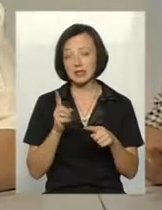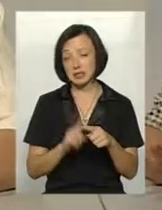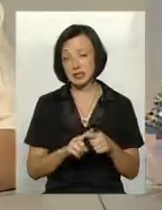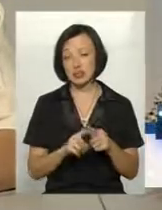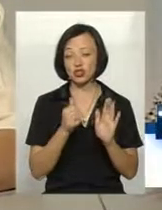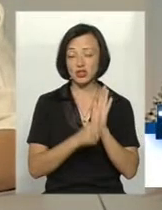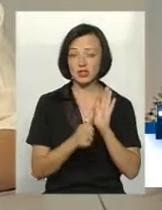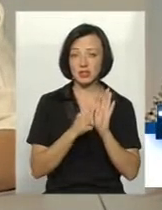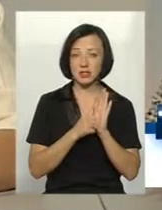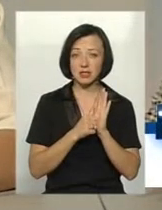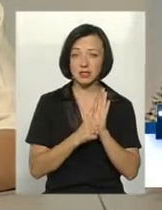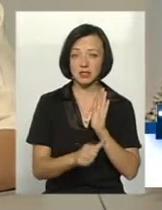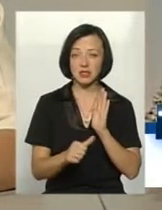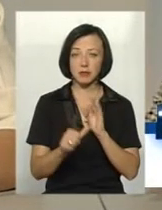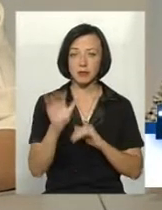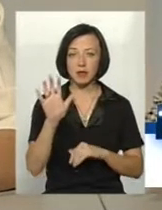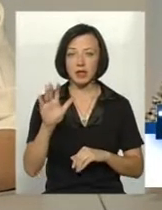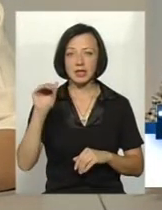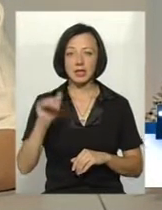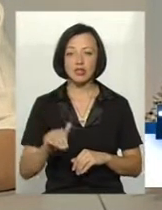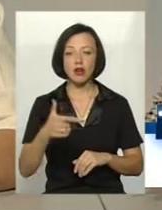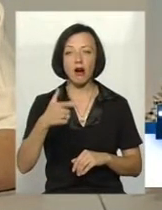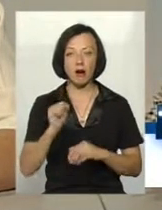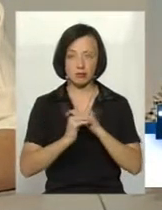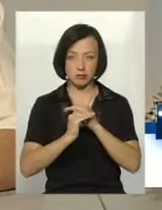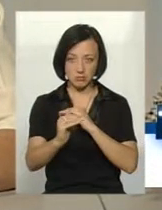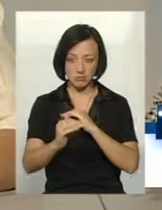65 тисяч гектарів